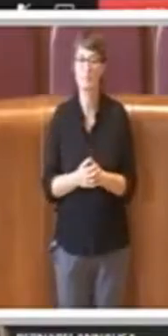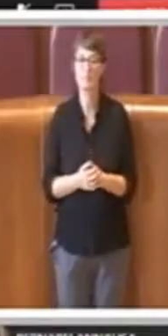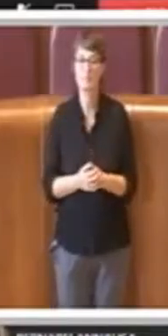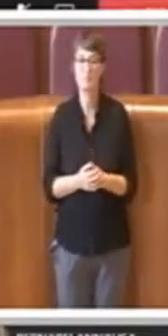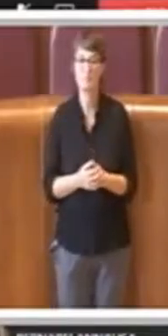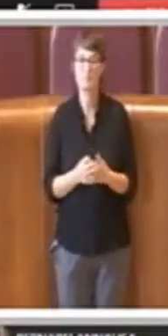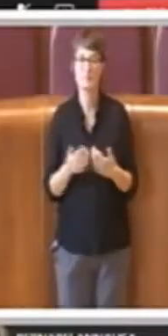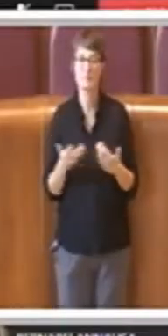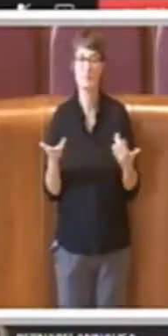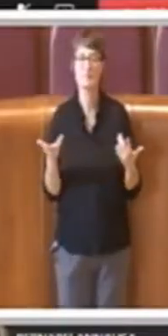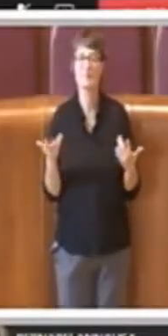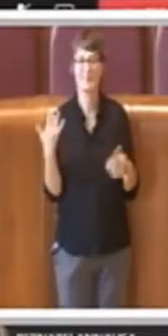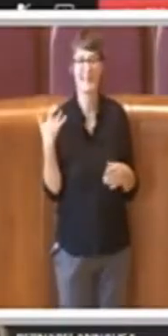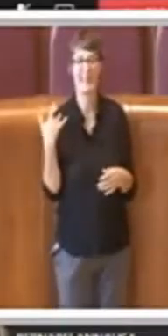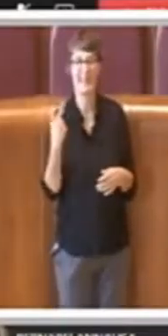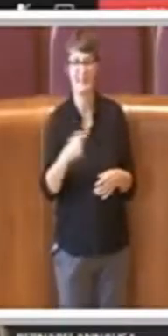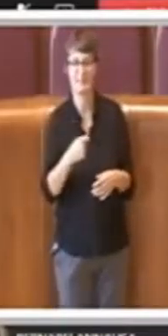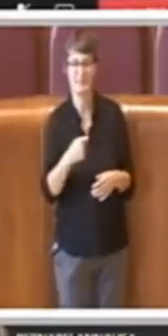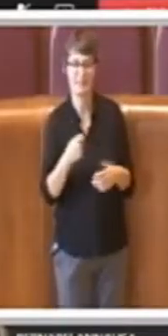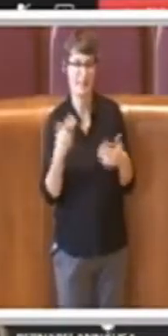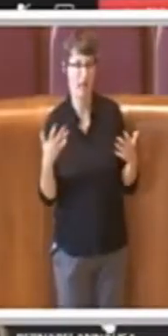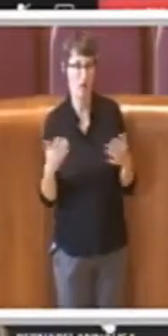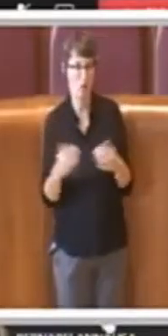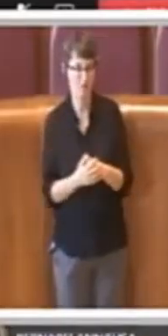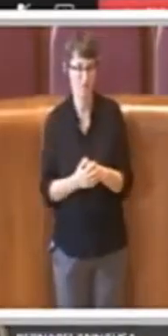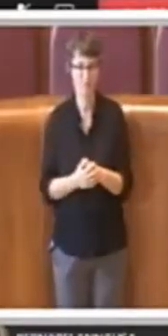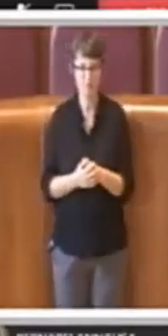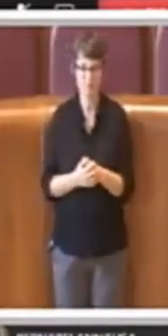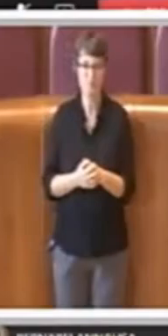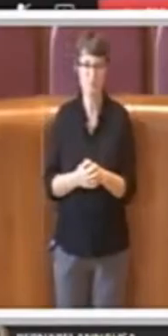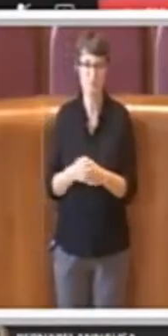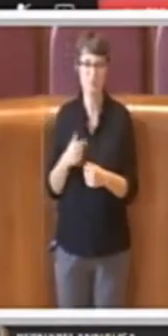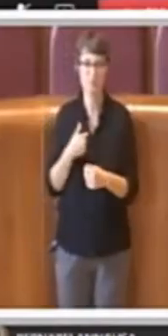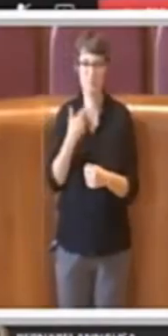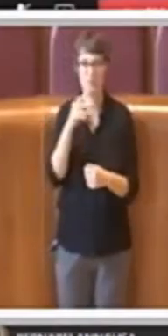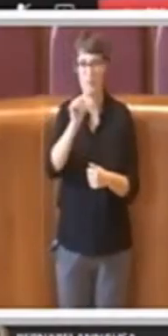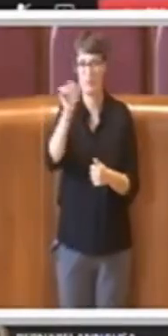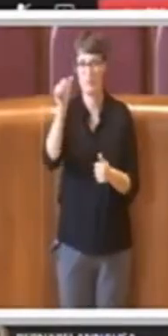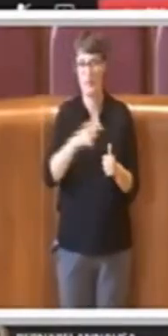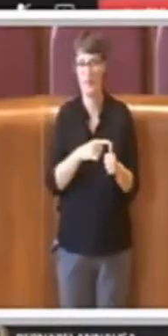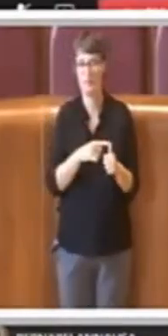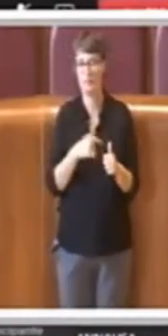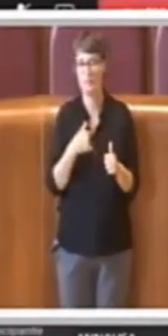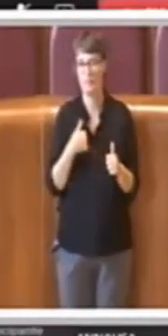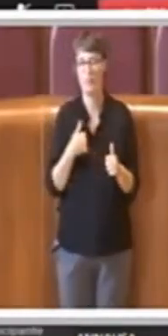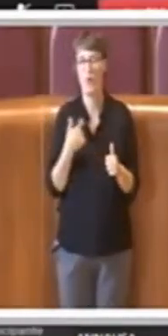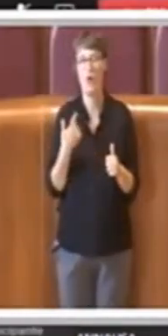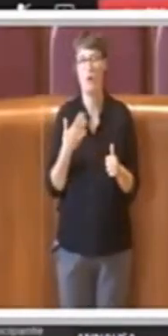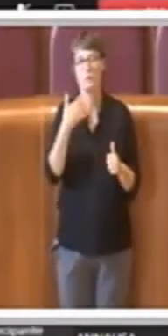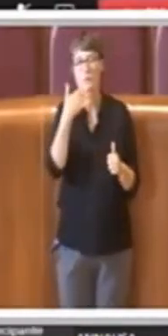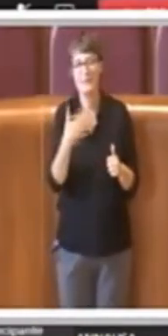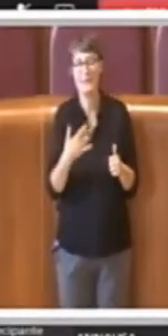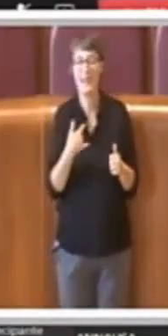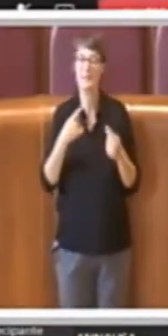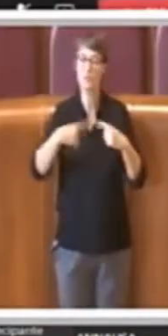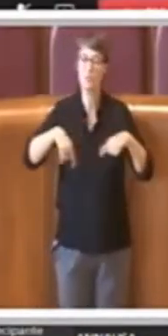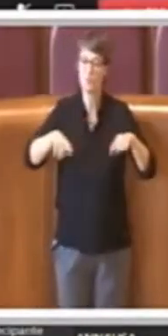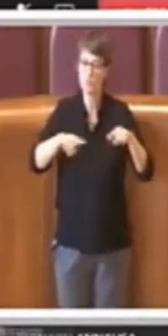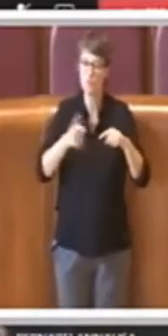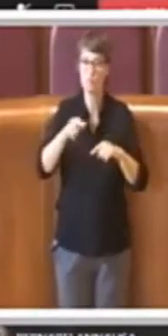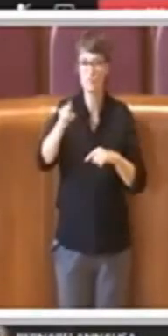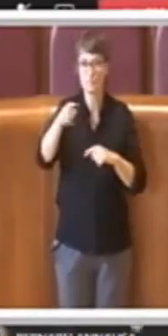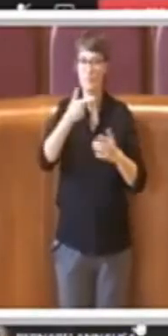Grazie Presidente. Allora, io vorrei innanzitutto ringraziare la Giunta per aver prodotto questa